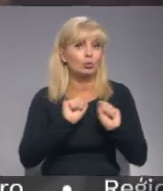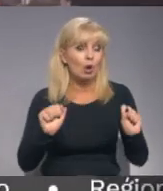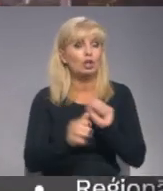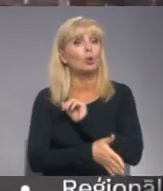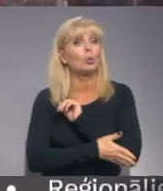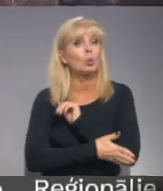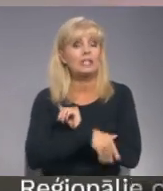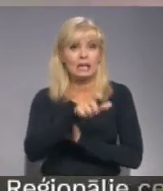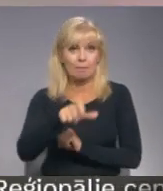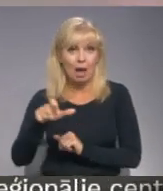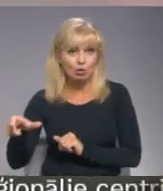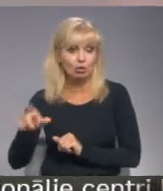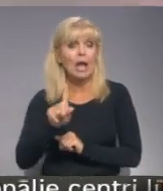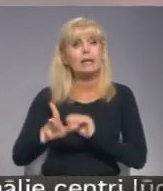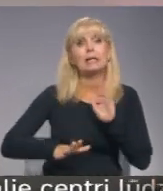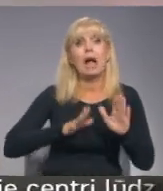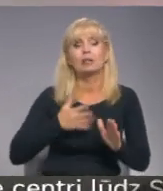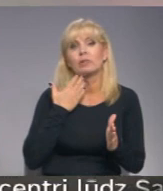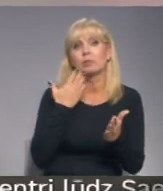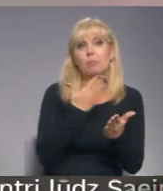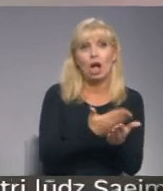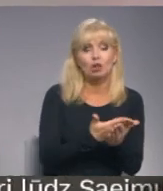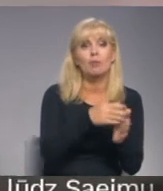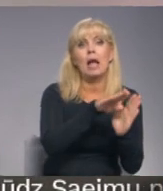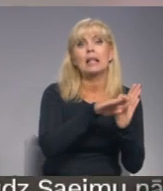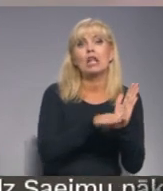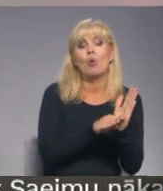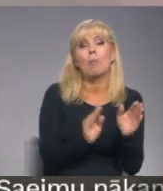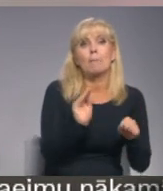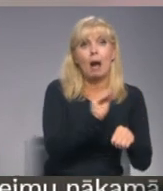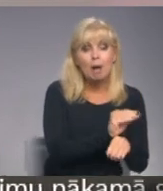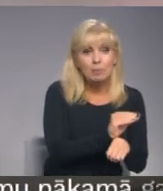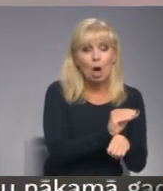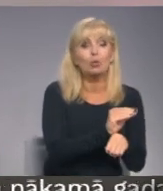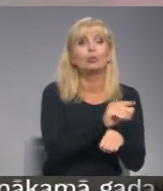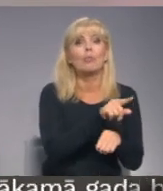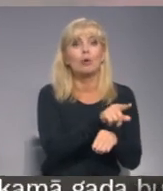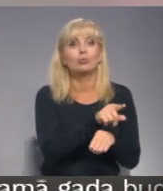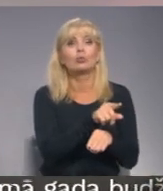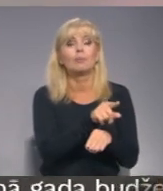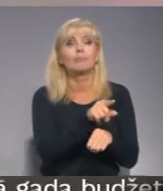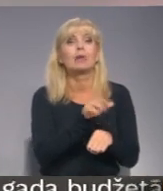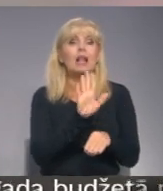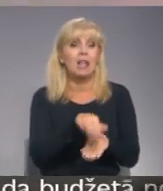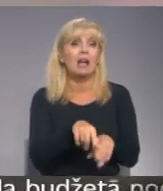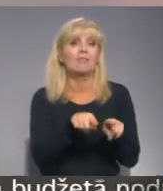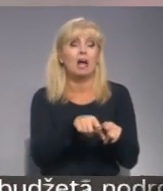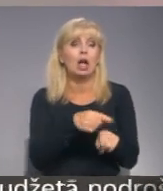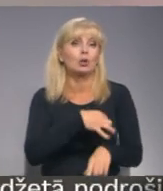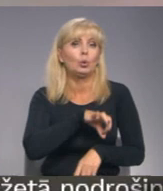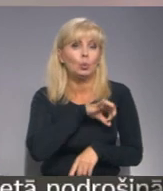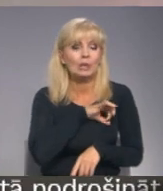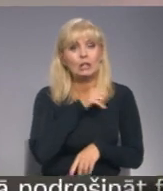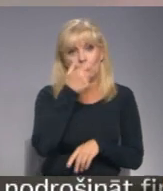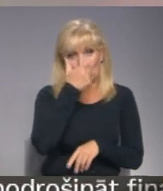trūcīgās personas. Tiek gatavotas priekšlikums šī likuma papildināšanā, ko iesnēgts otro lasījumu, lai varētu juridiski